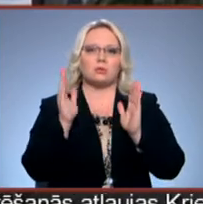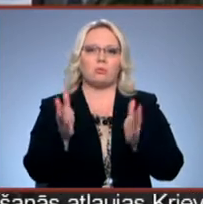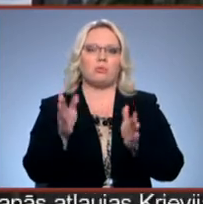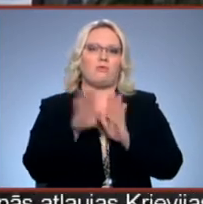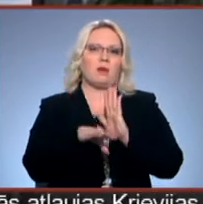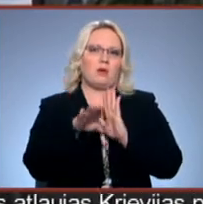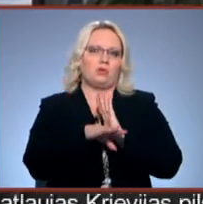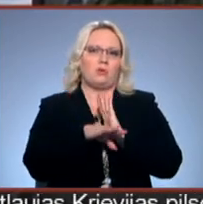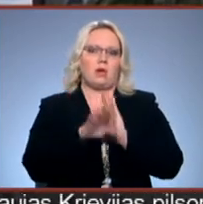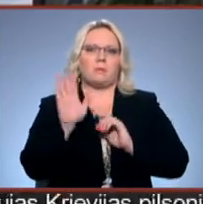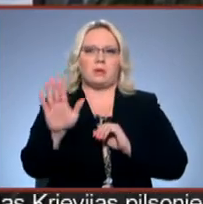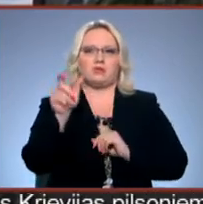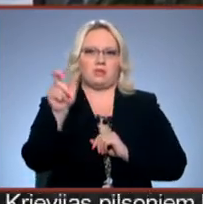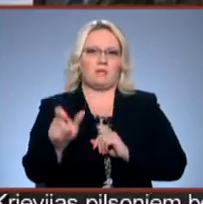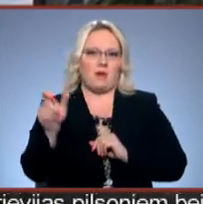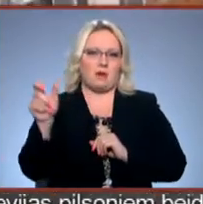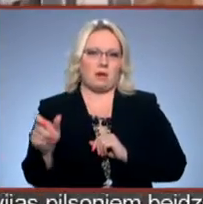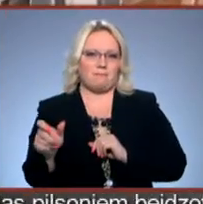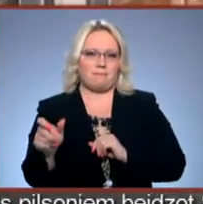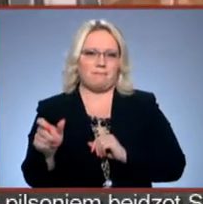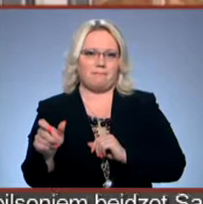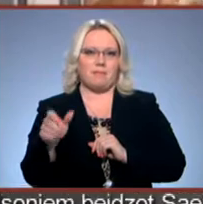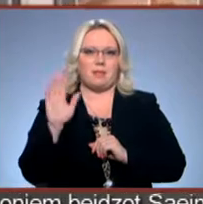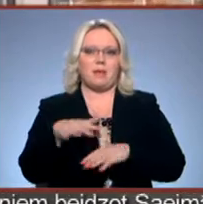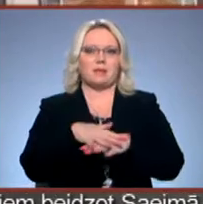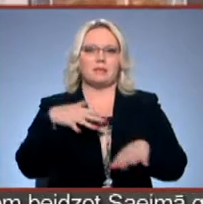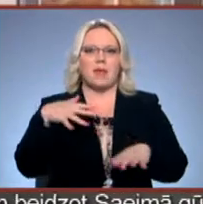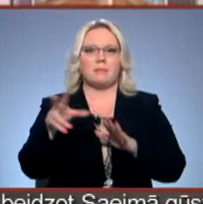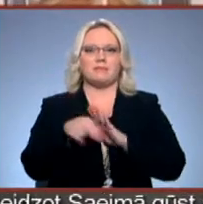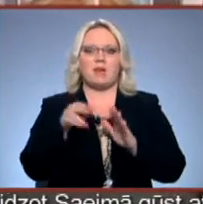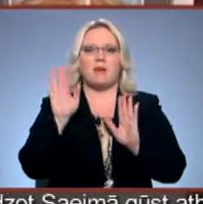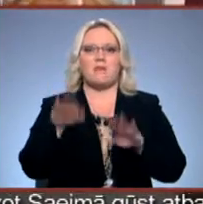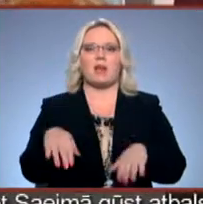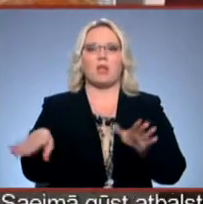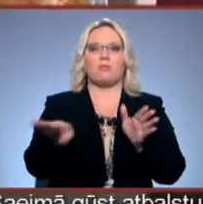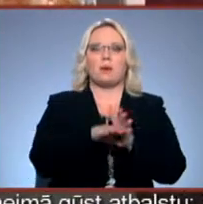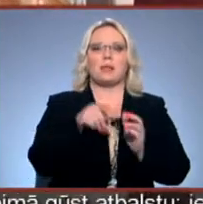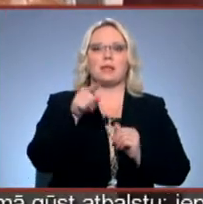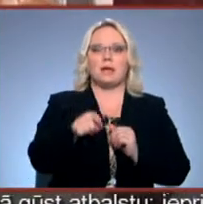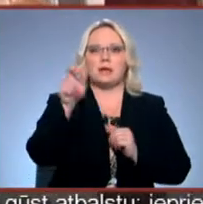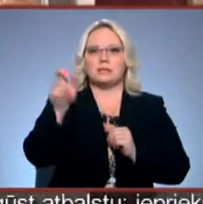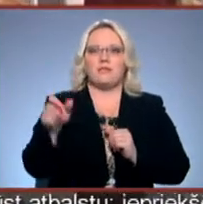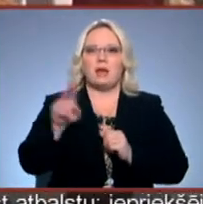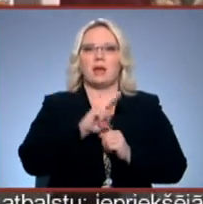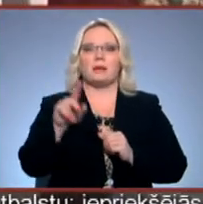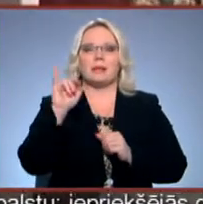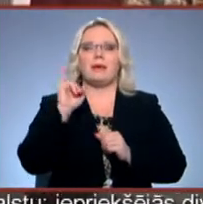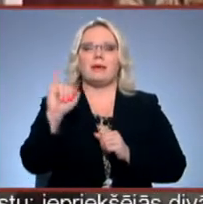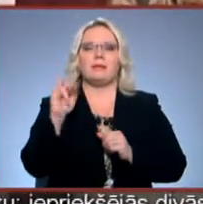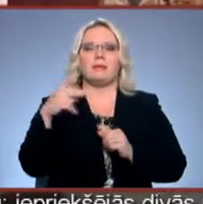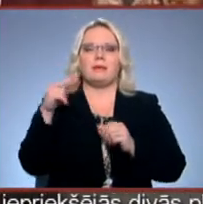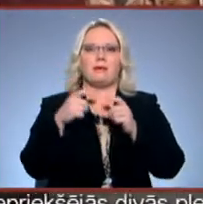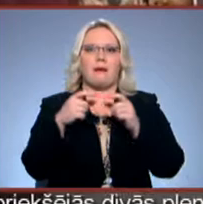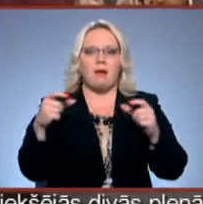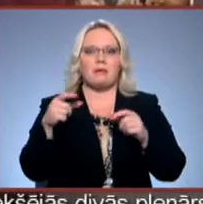vienkāršotāk priekš cilvēkiem. Laisājums vēlēšanās varētu piedalīties tie cilvēki, kuriem ir tikai identifikācijas